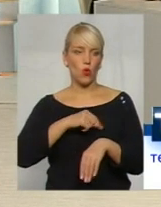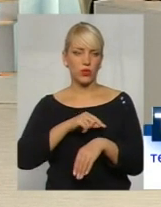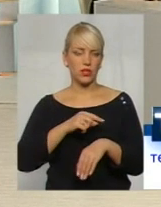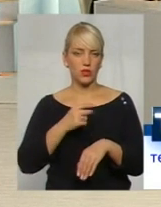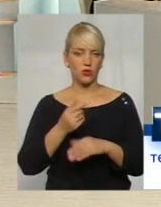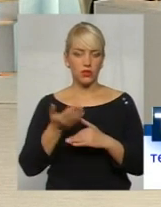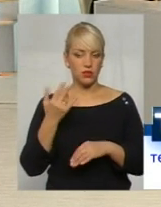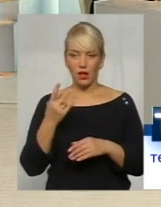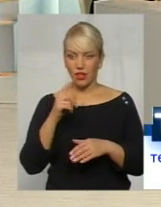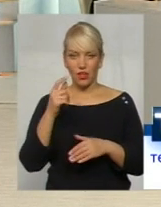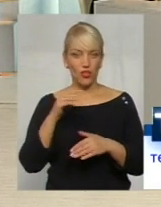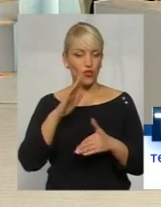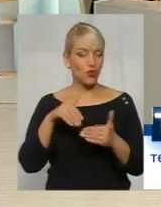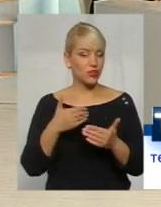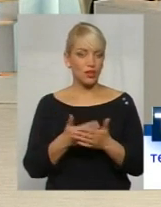Повідомте...